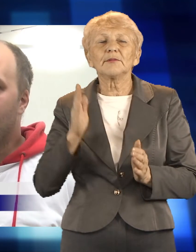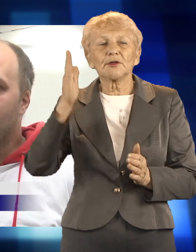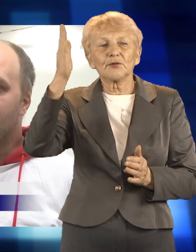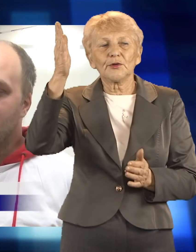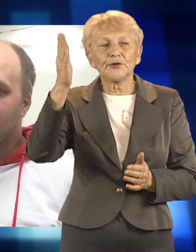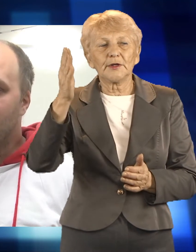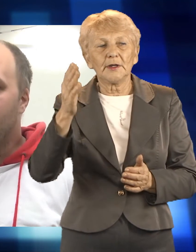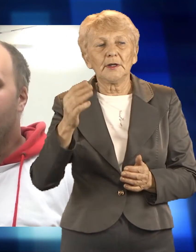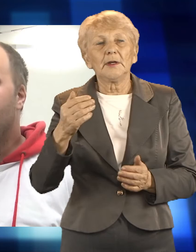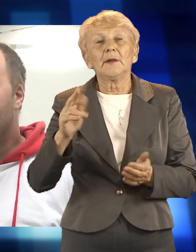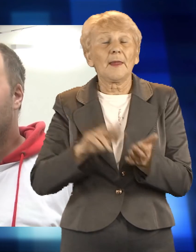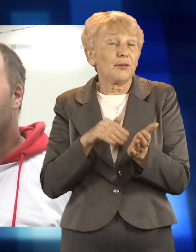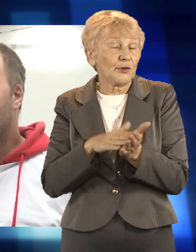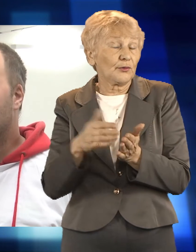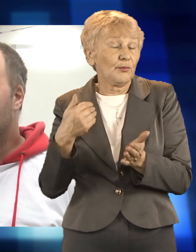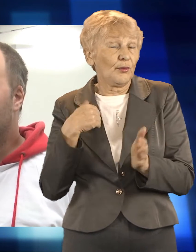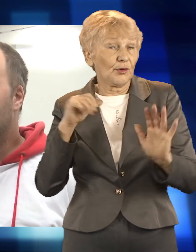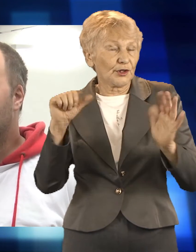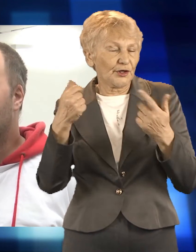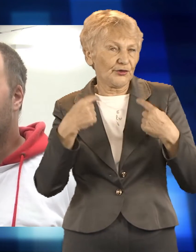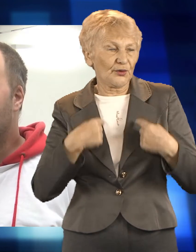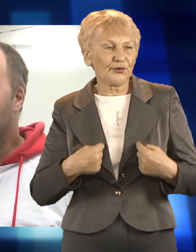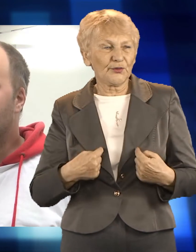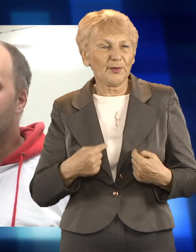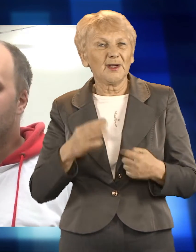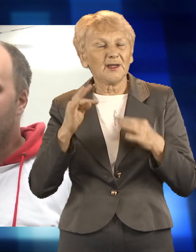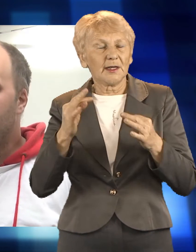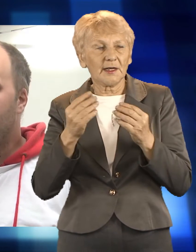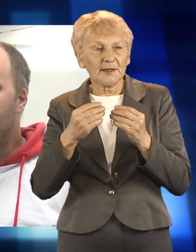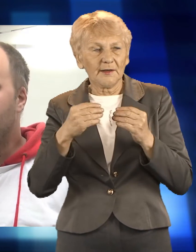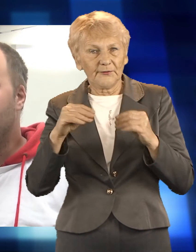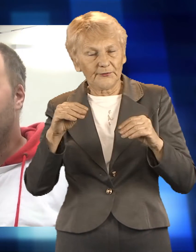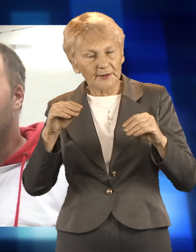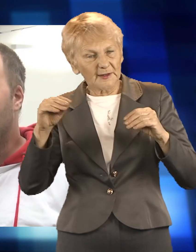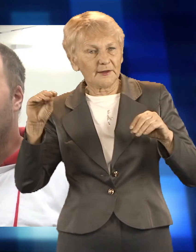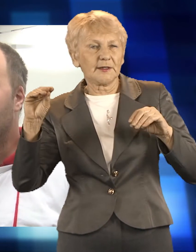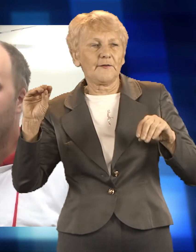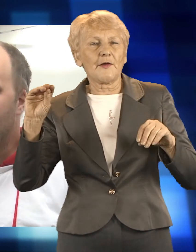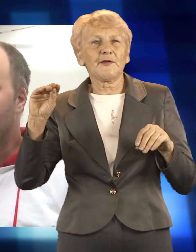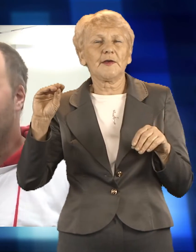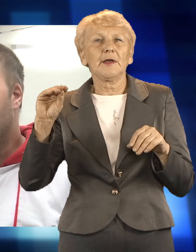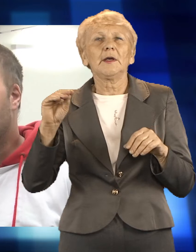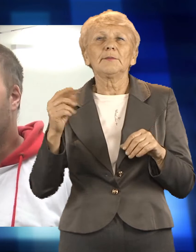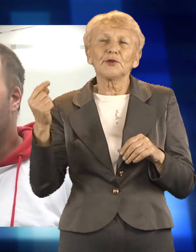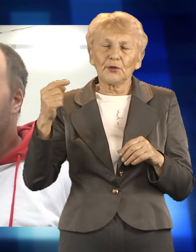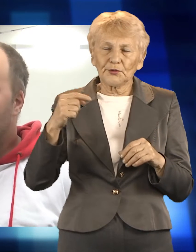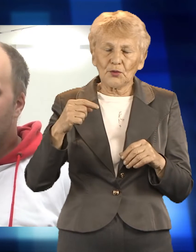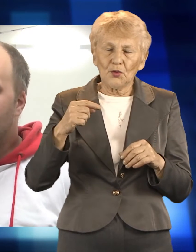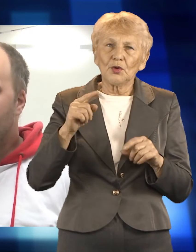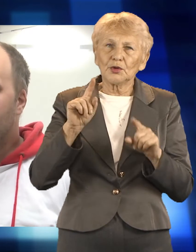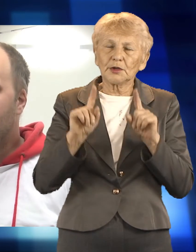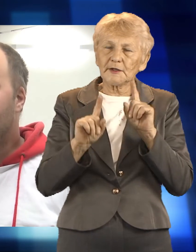było sześć osób, teraz stopniowo tych osób jest coraz więcej. Są to stali bywalcy, jedni przychodzą i siedzą tutaj całą noc,